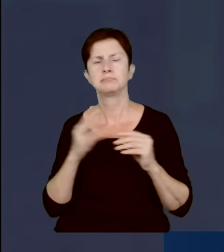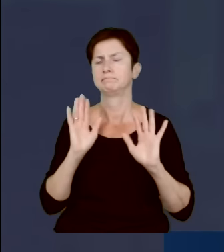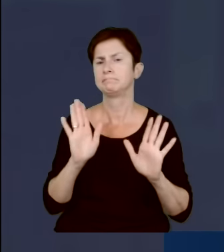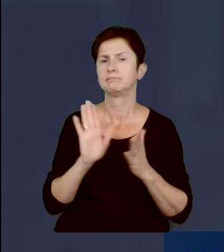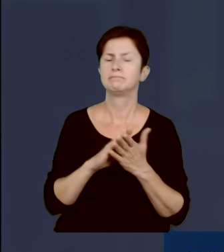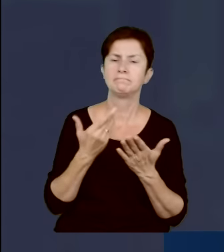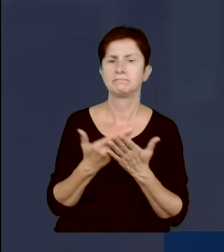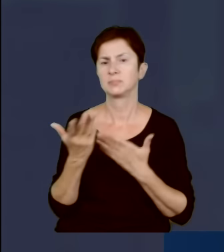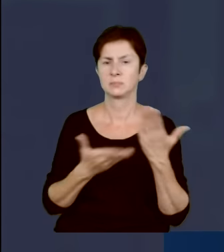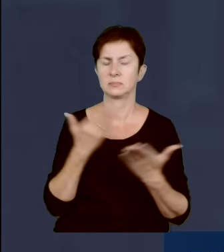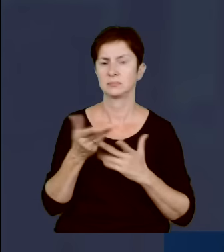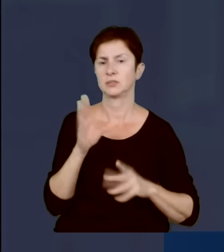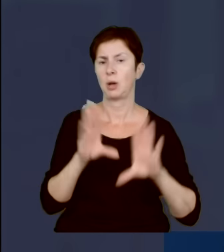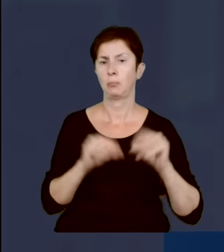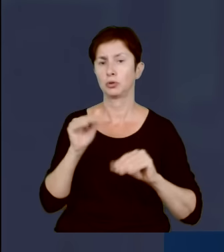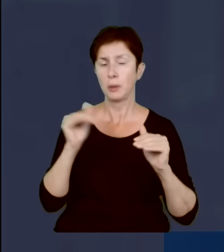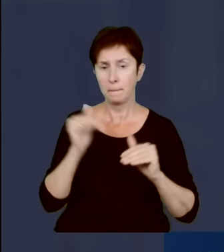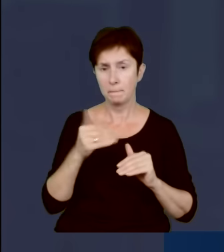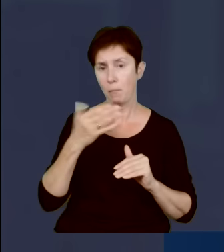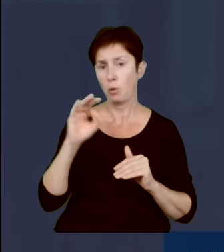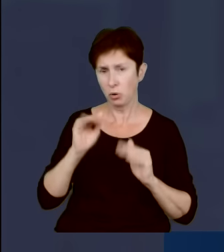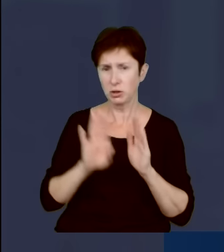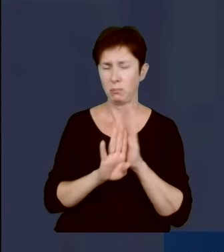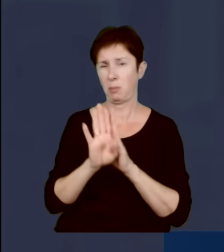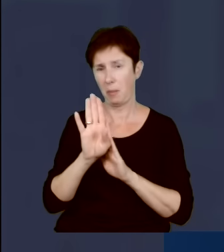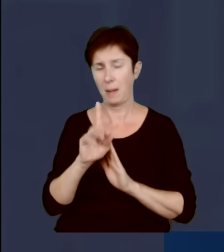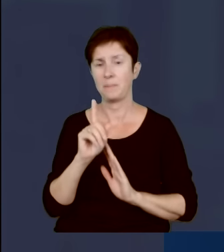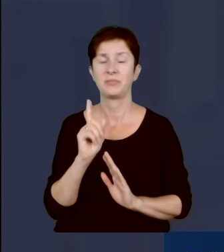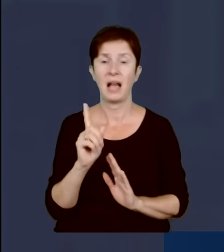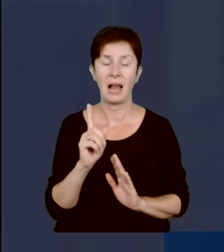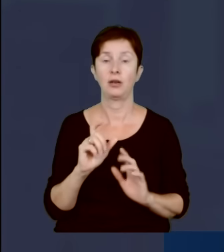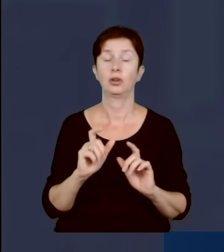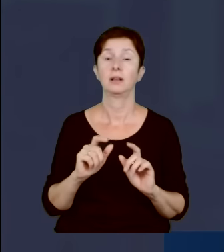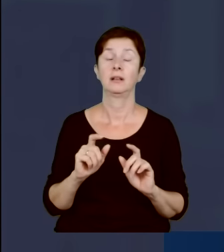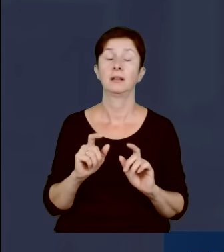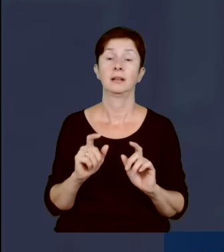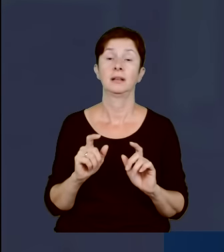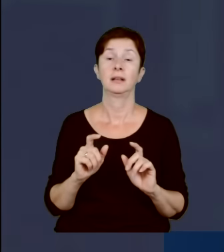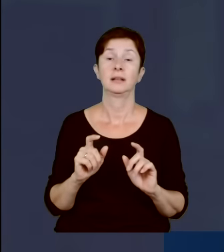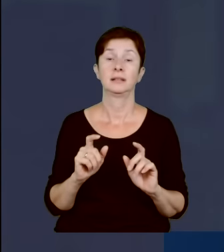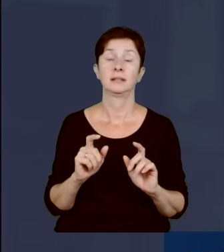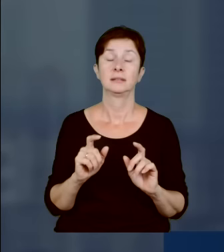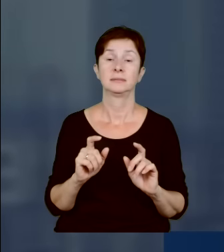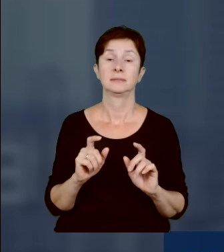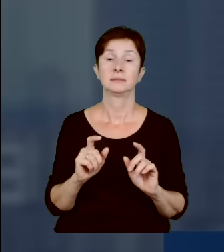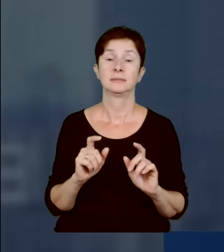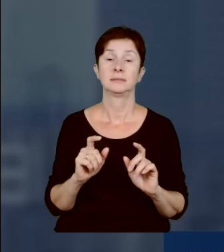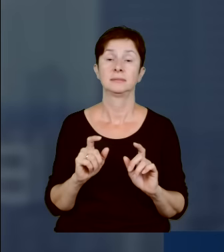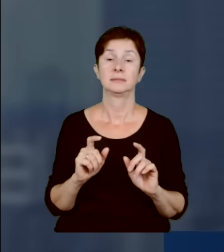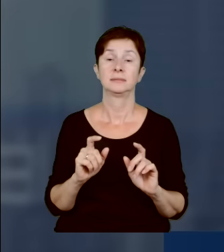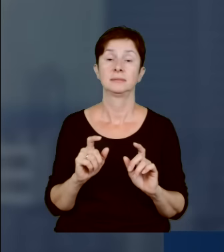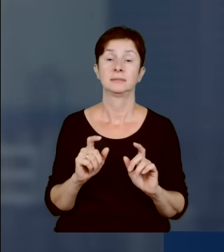budżet MON-u wzrastać, ale to, co było w tym piśmie... Tak zwane CPR, Tak,